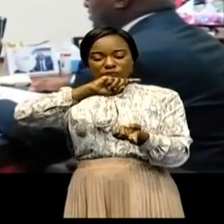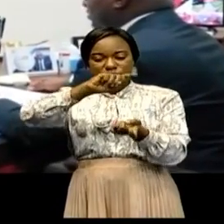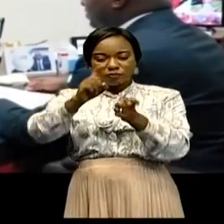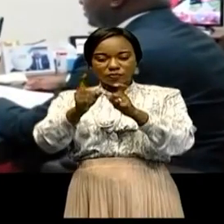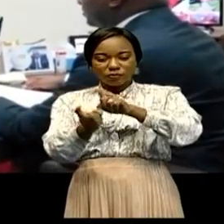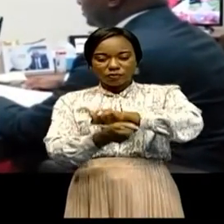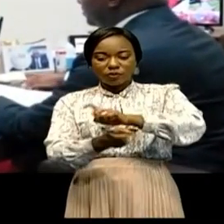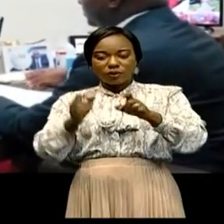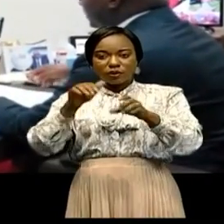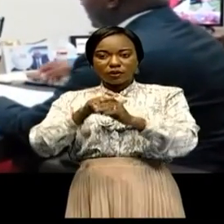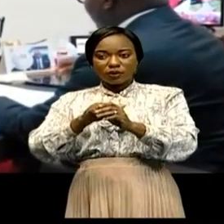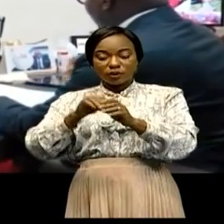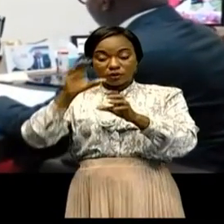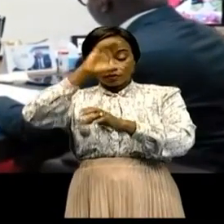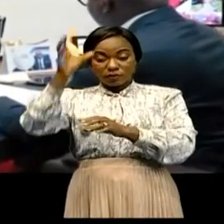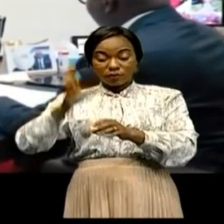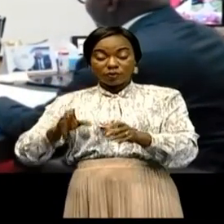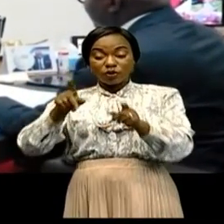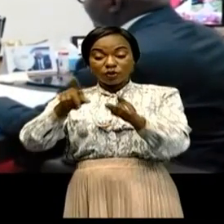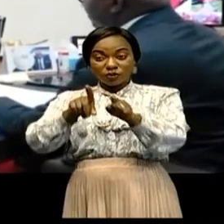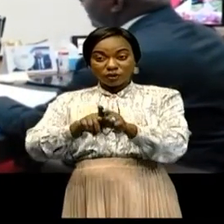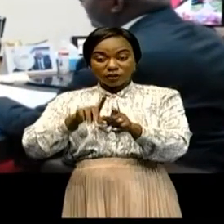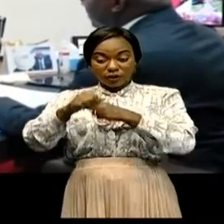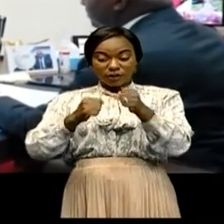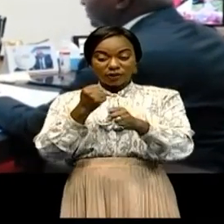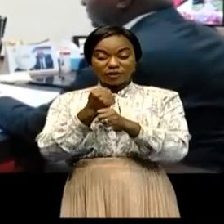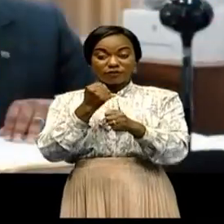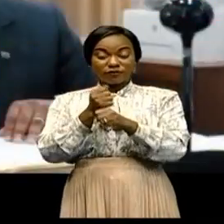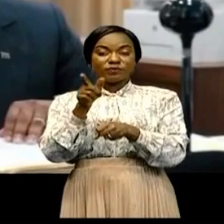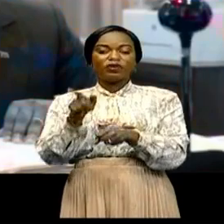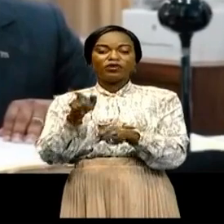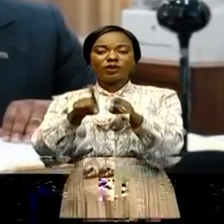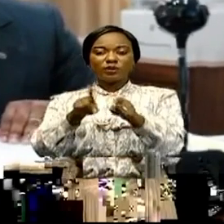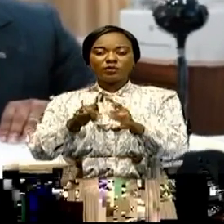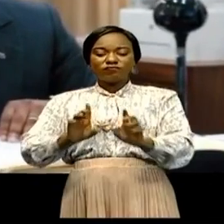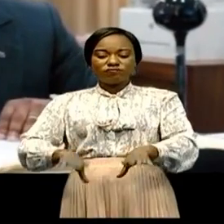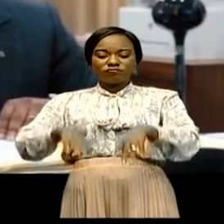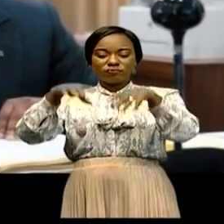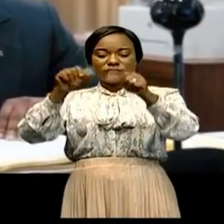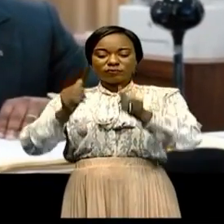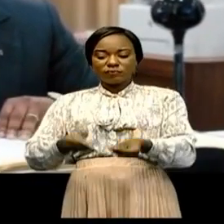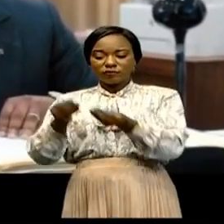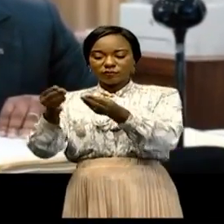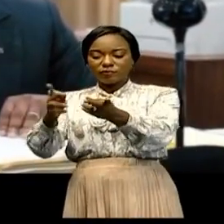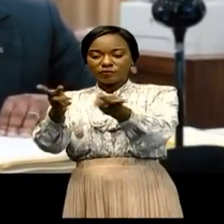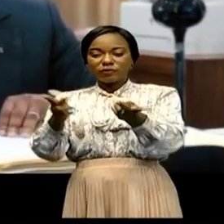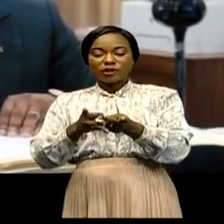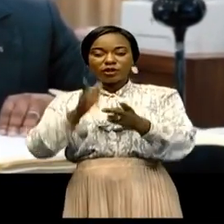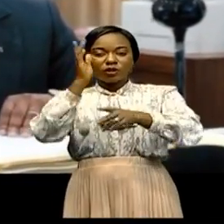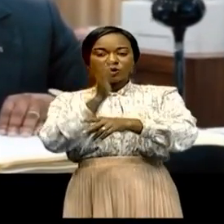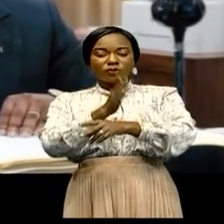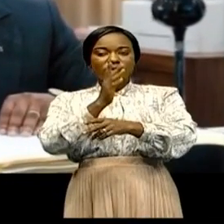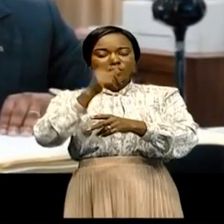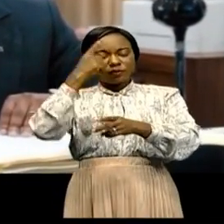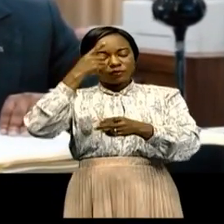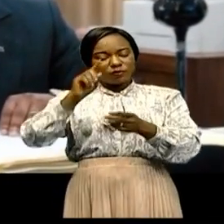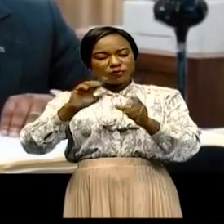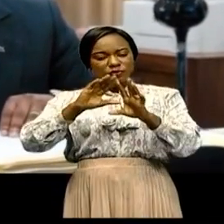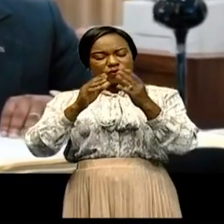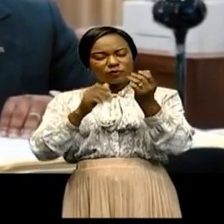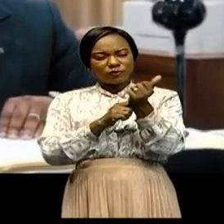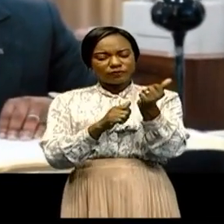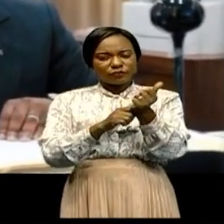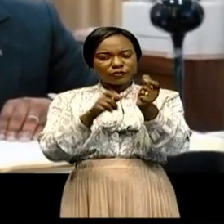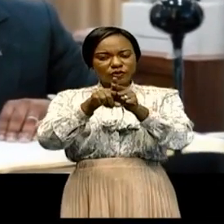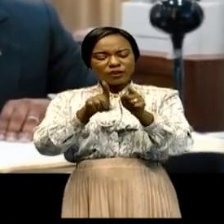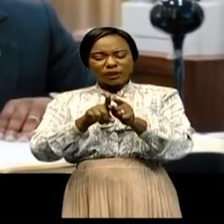écologique. Les travaux de ces forums ont abouti à la mise en place d'un conseil de batteries. Suivant